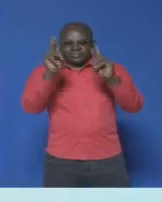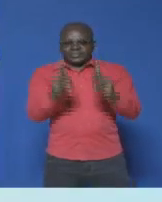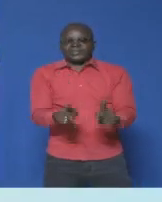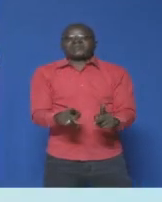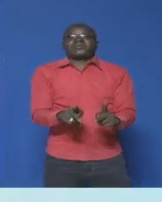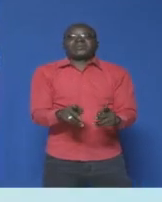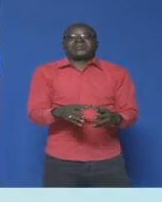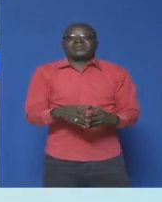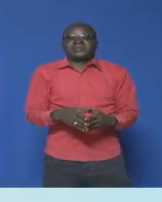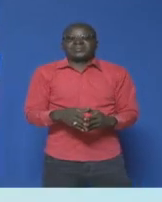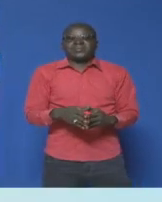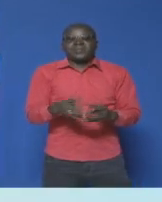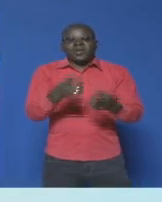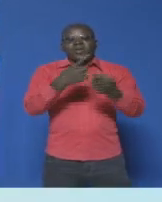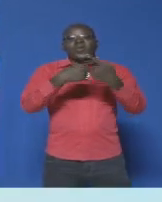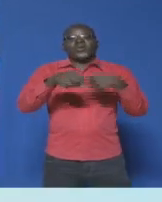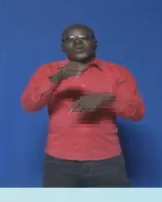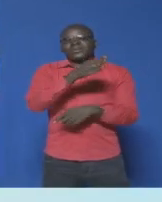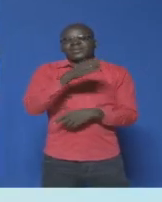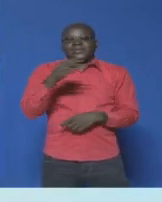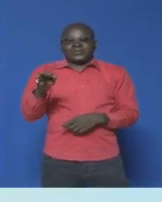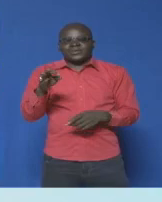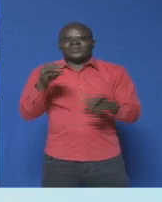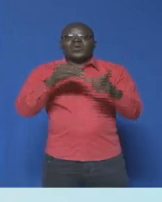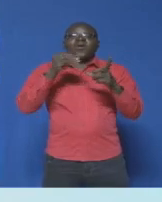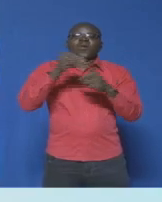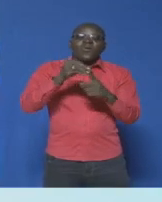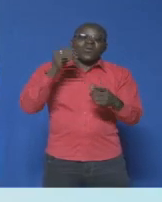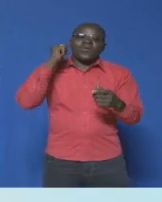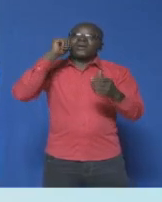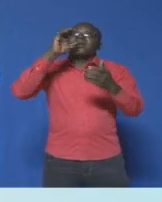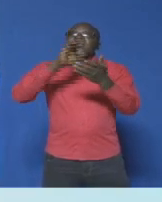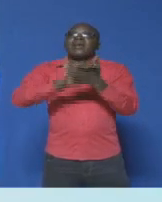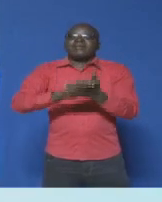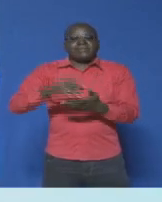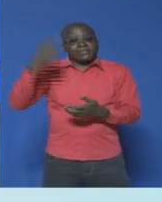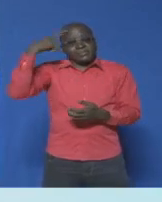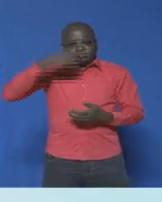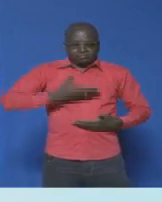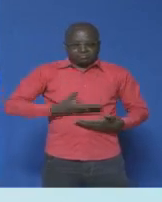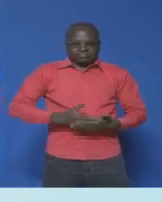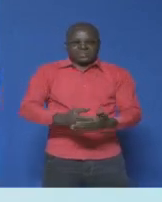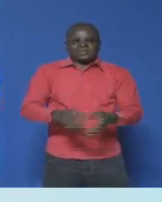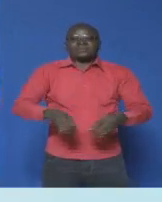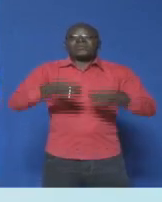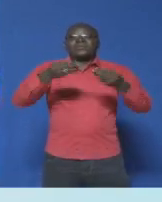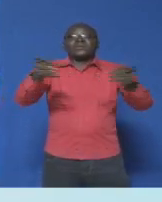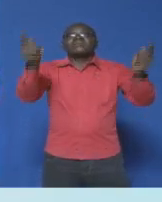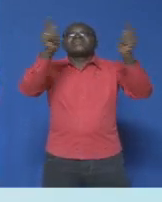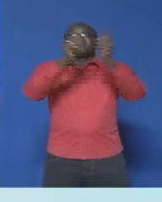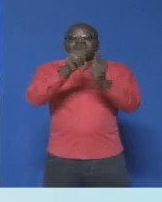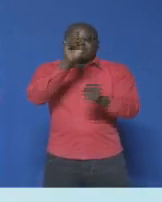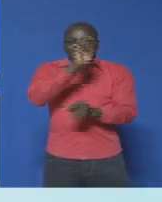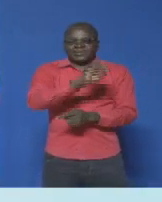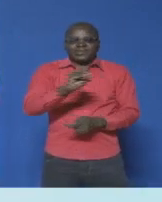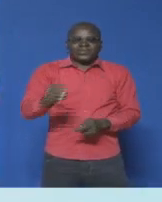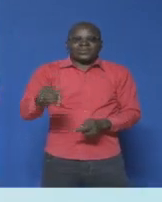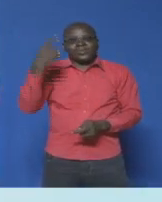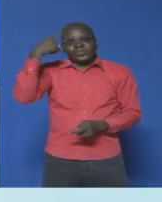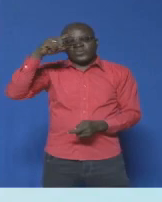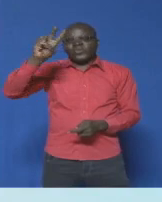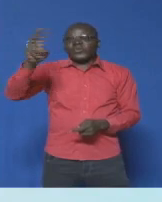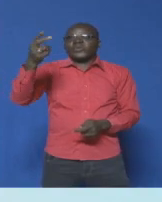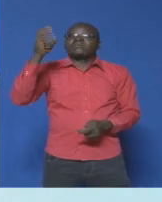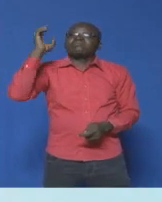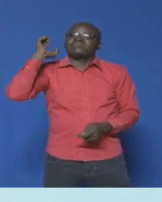Retour au Burkina Faso, où les sages femmes d'Afrique francophones se sont donnés rendez-vous à Ouagadougou pour le deuxième congrès de leur